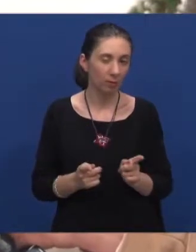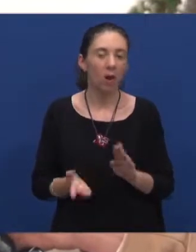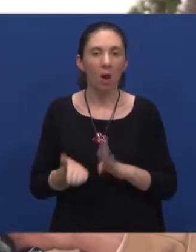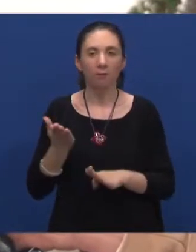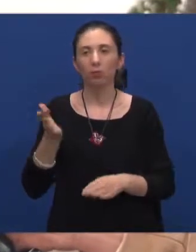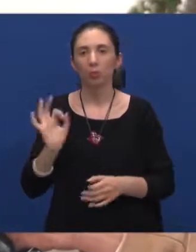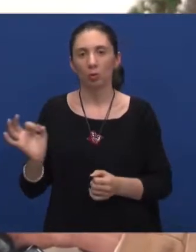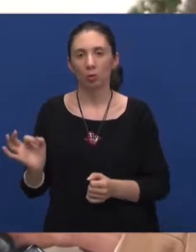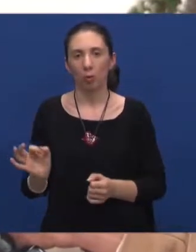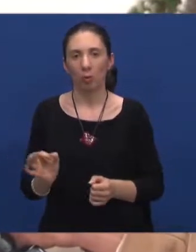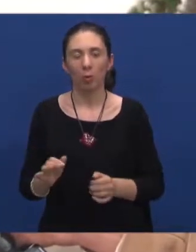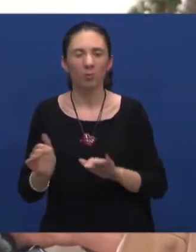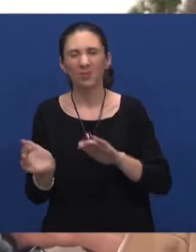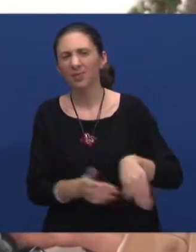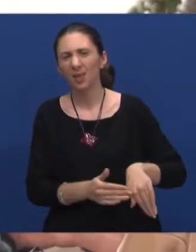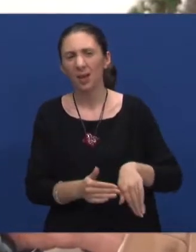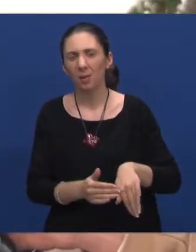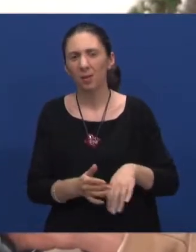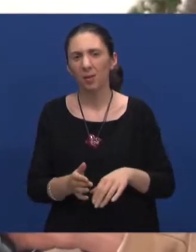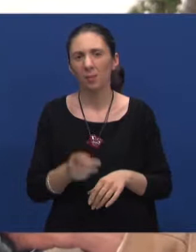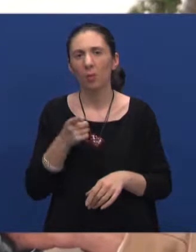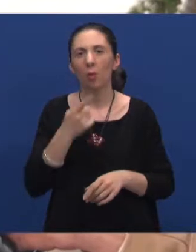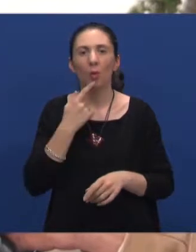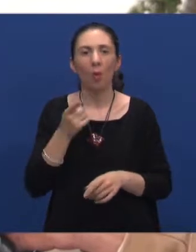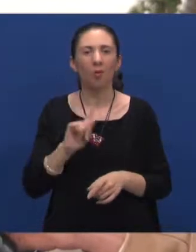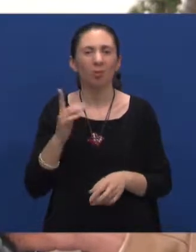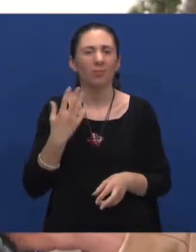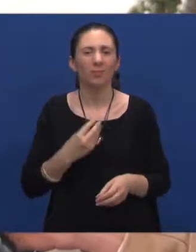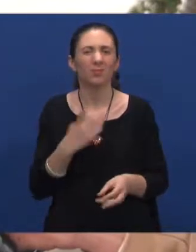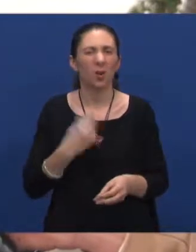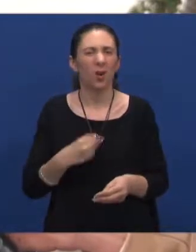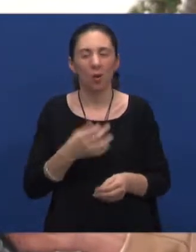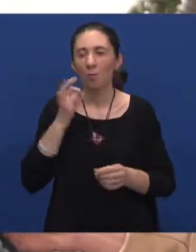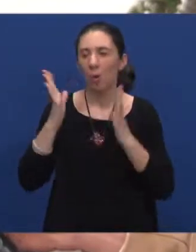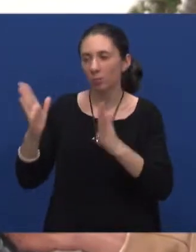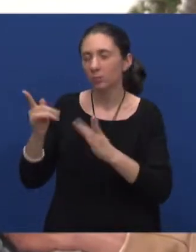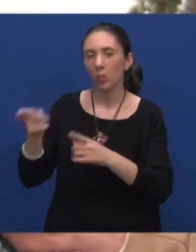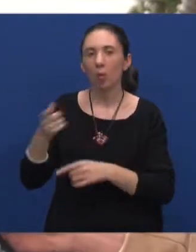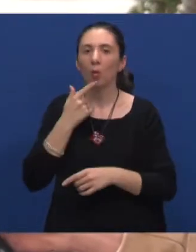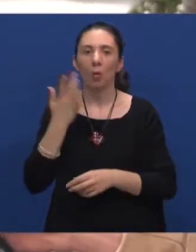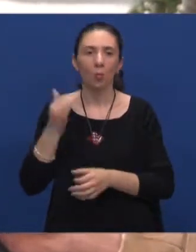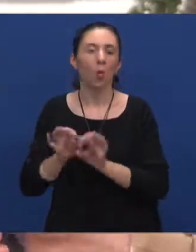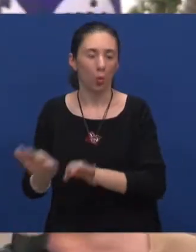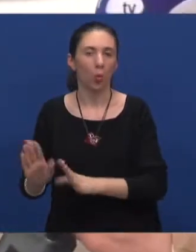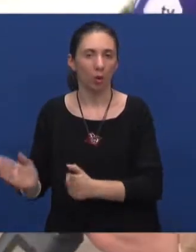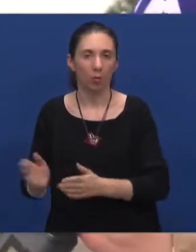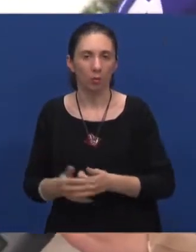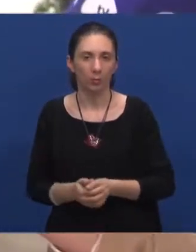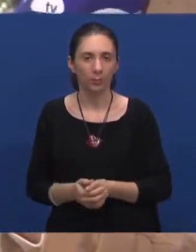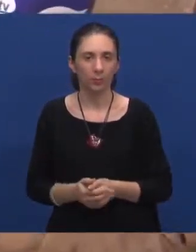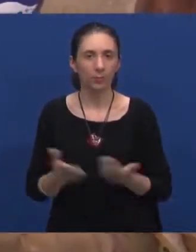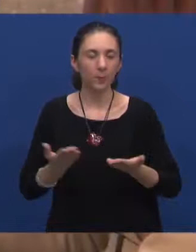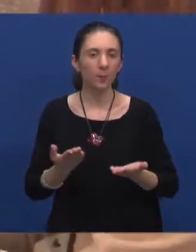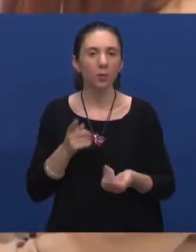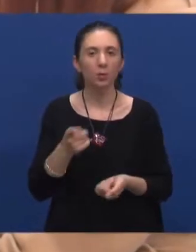većinom dobro, zanemarimo zapravo, zanemarimo one koji su bili neugodni i fokusiramo se na onih koji su bili u redu. A kako si